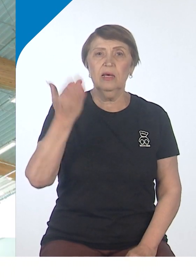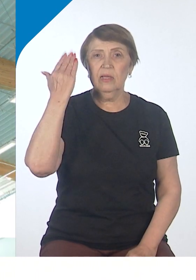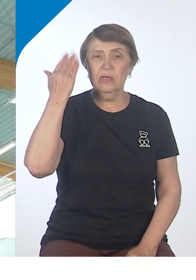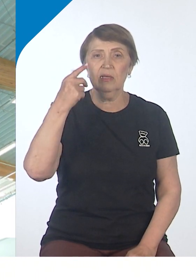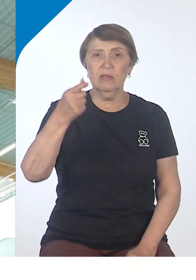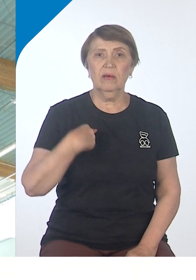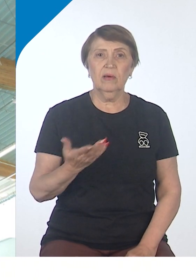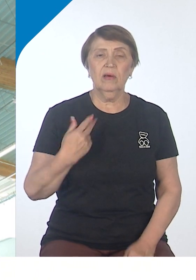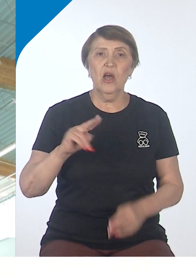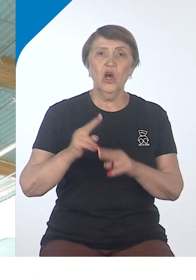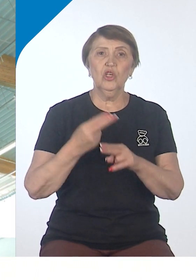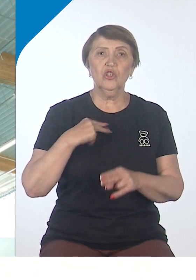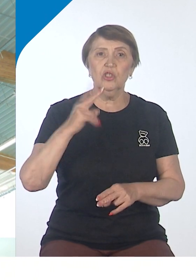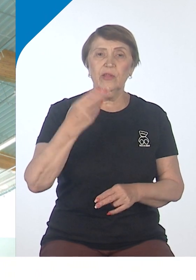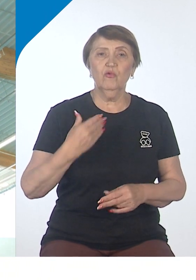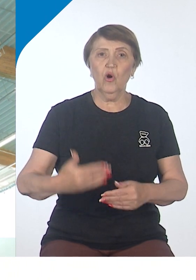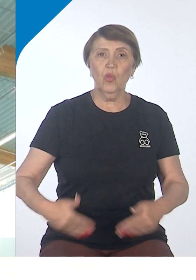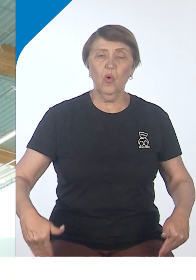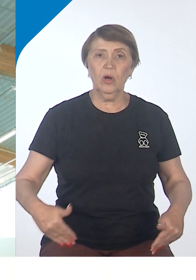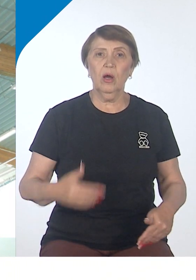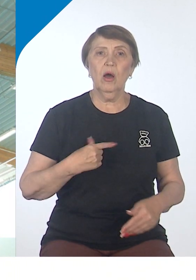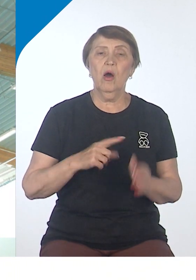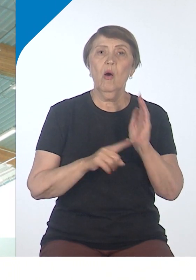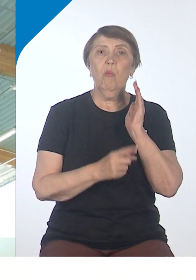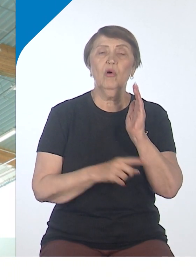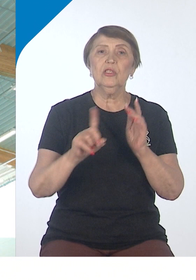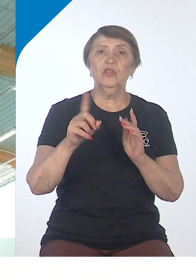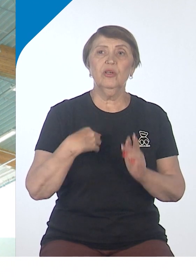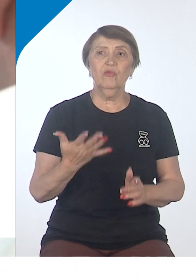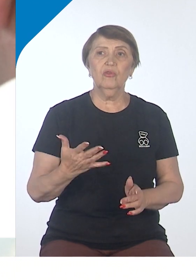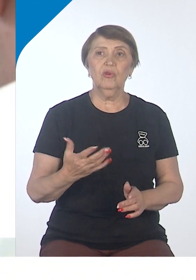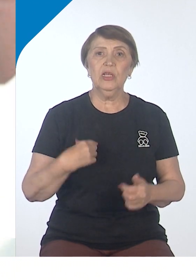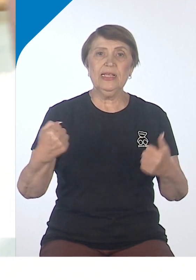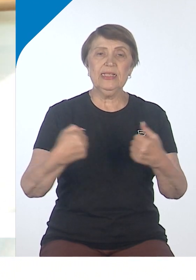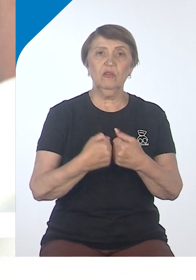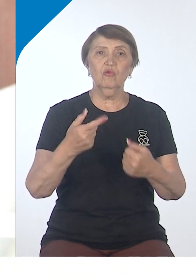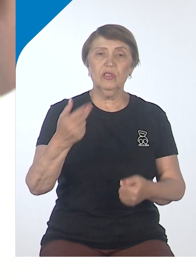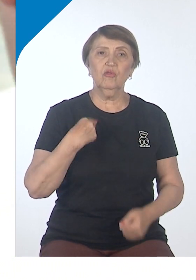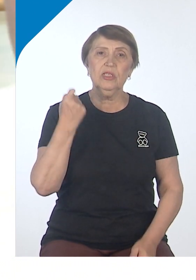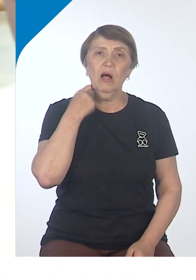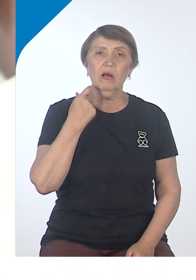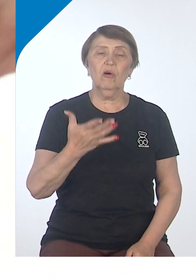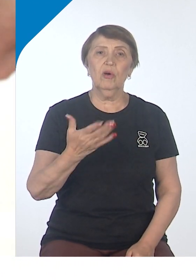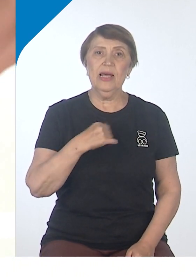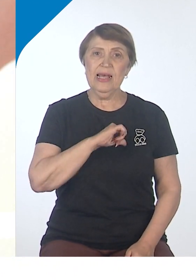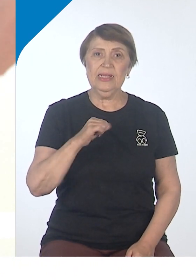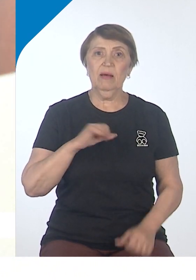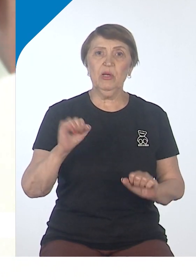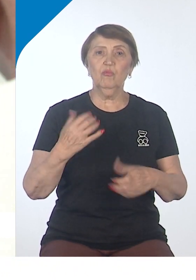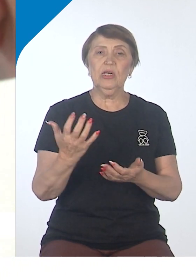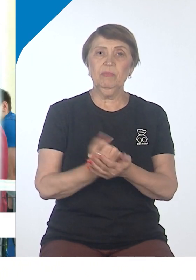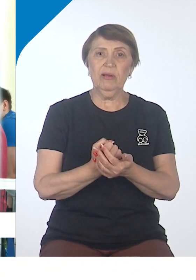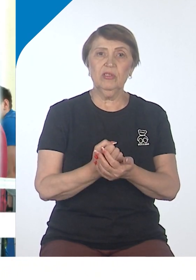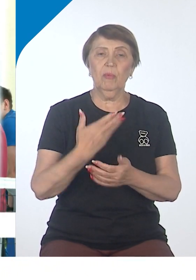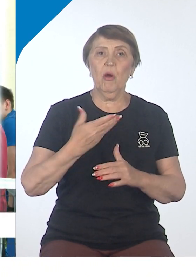лишился сразу двух ног из-за обморожения, после чего столкнулся с апатией и алкогольной зависимостью. Однако сам смог справиться при помощи